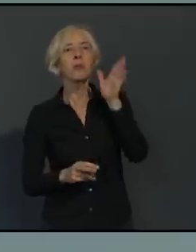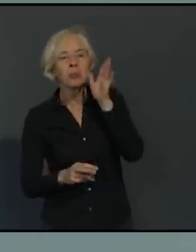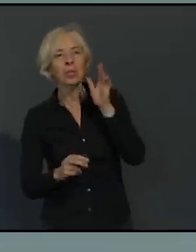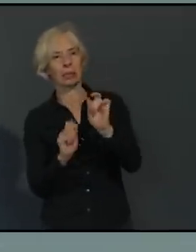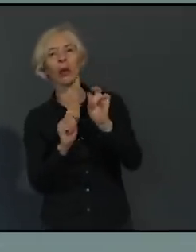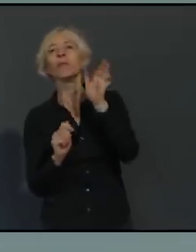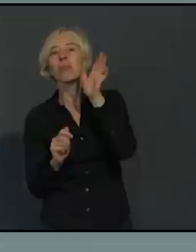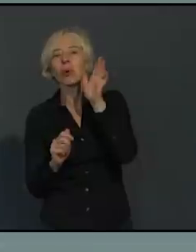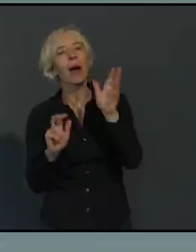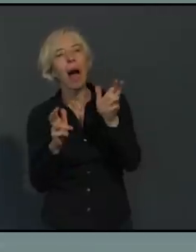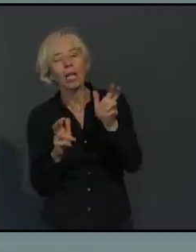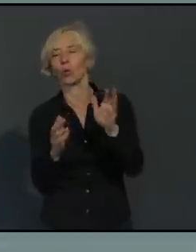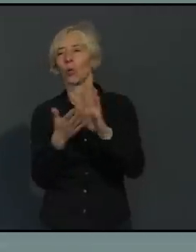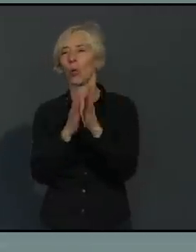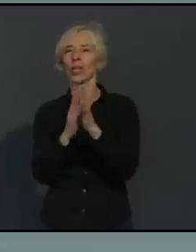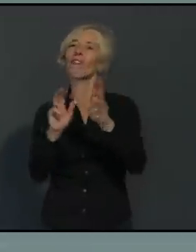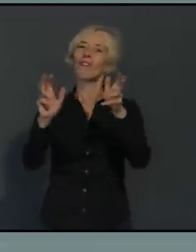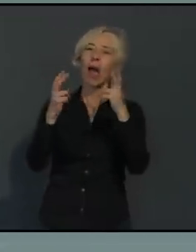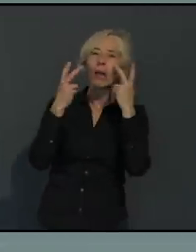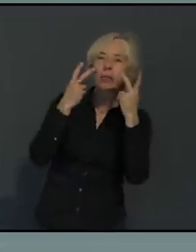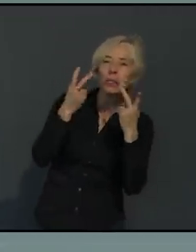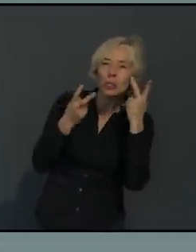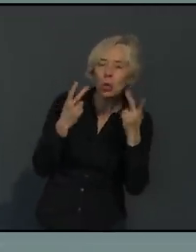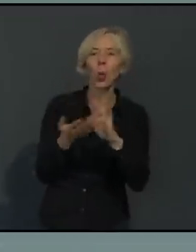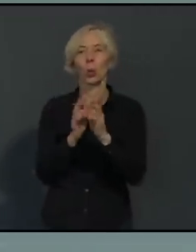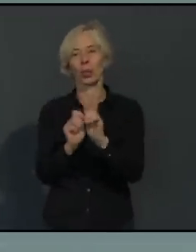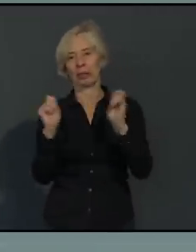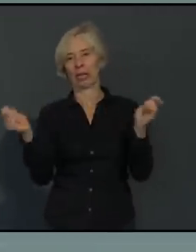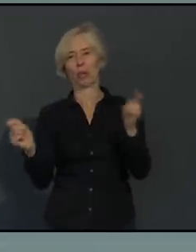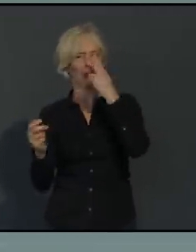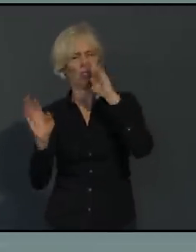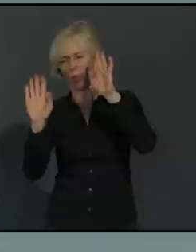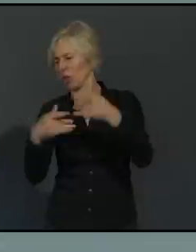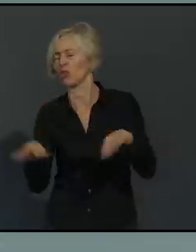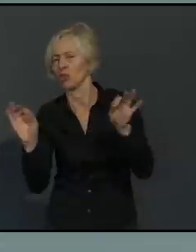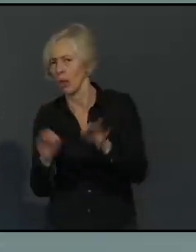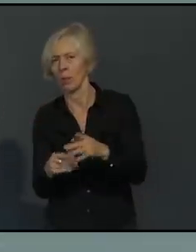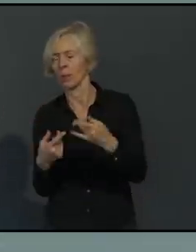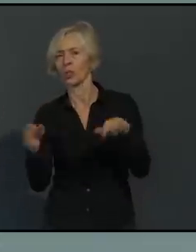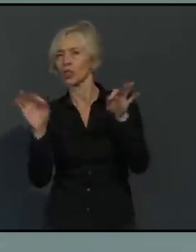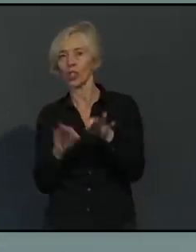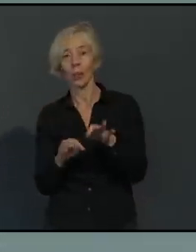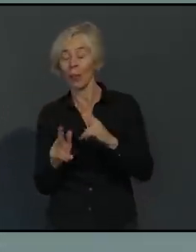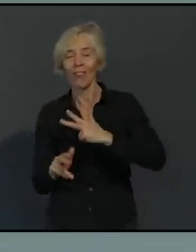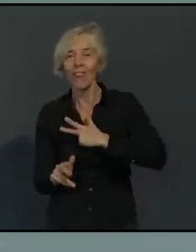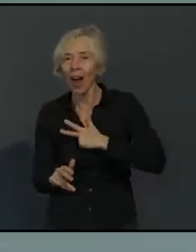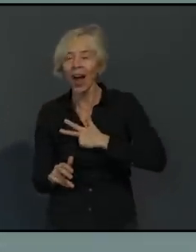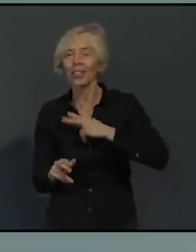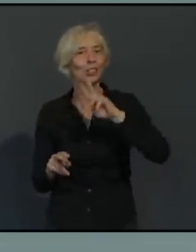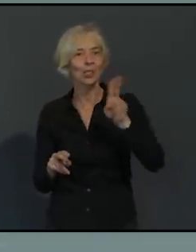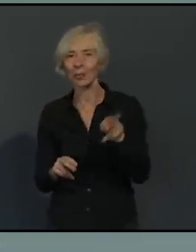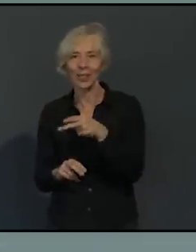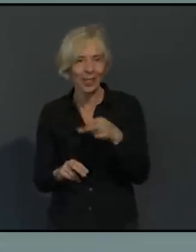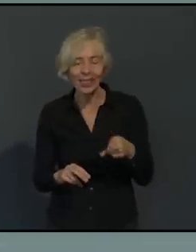Aber ich kann Ihnen allen sagen, so weit weg ist die Situation nicht, dass wir uns Gedanken darüber machen, wie die